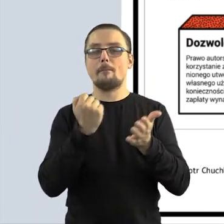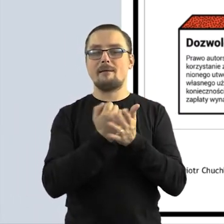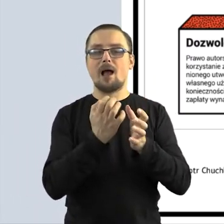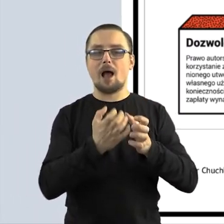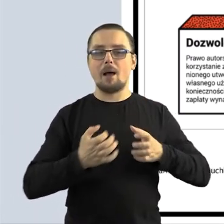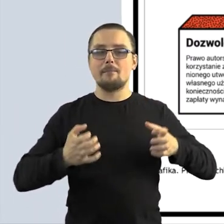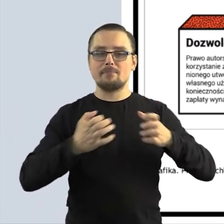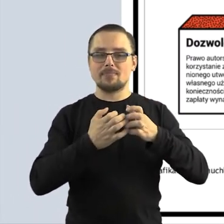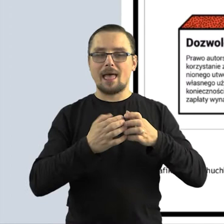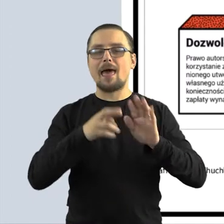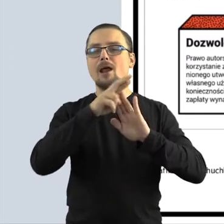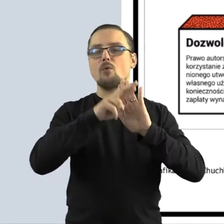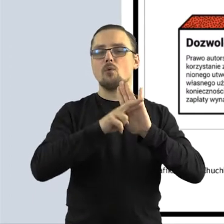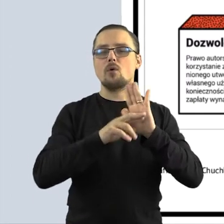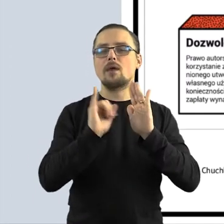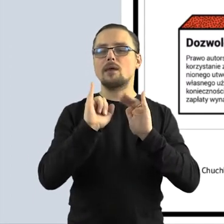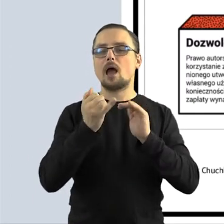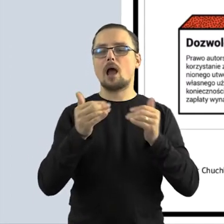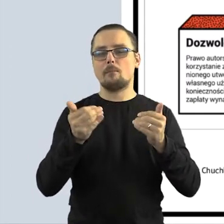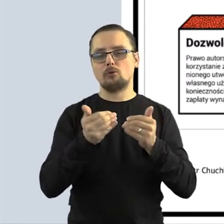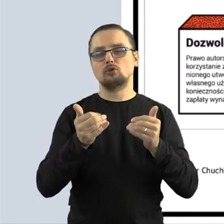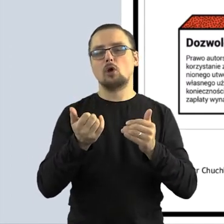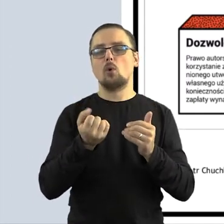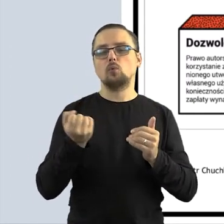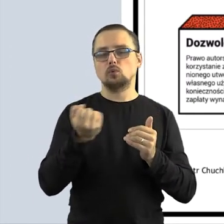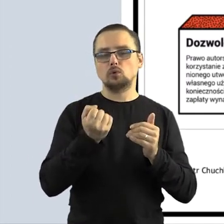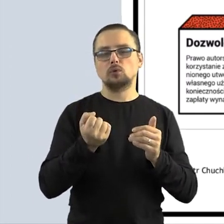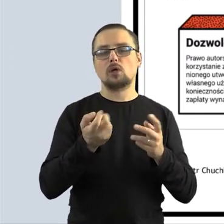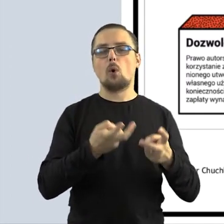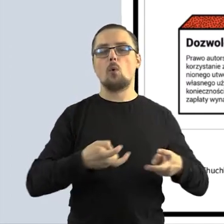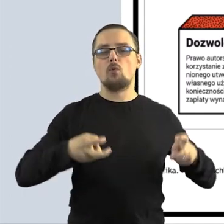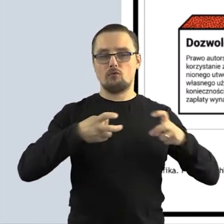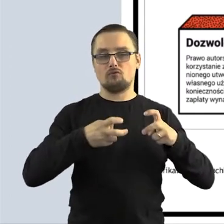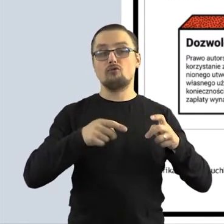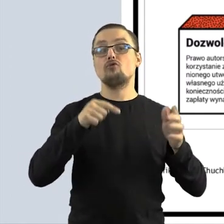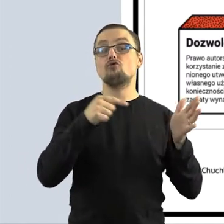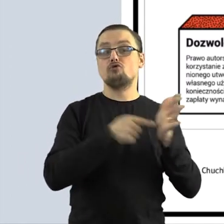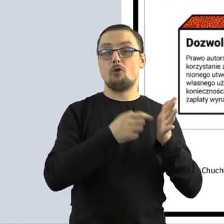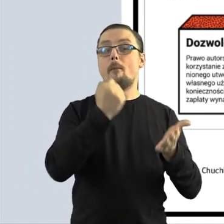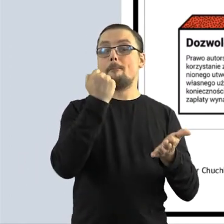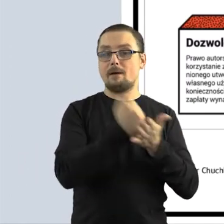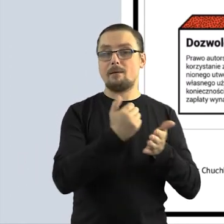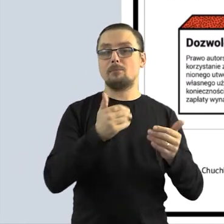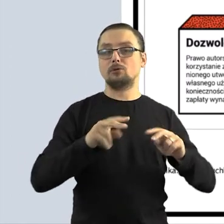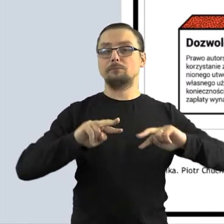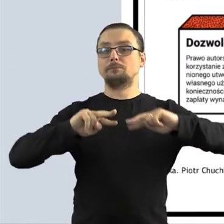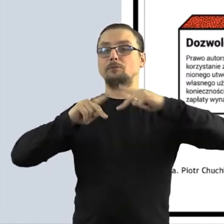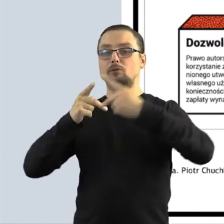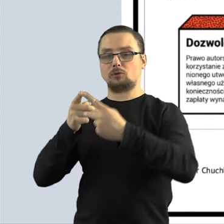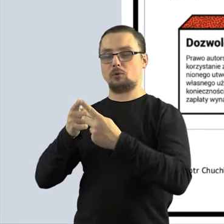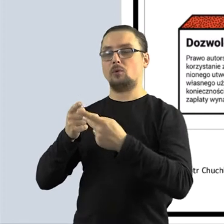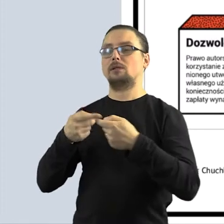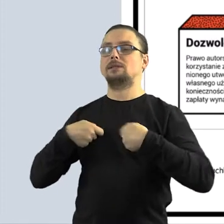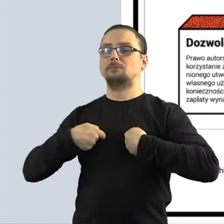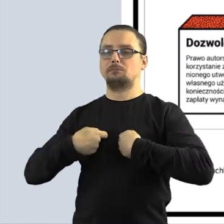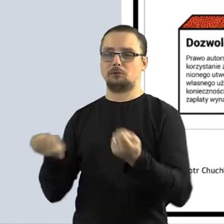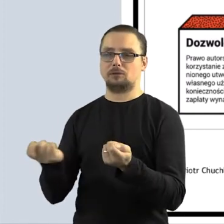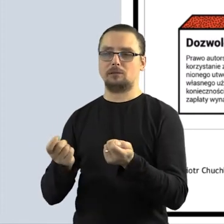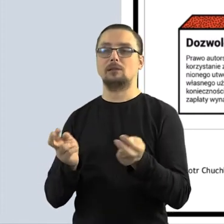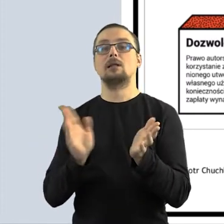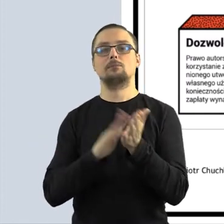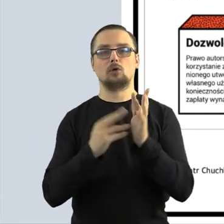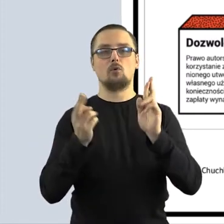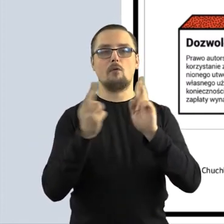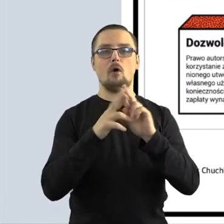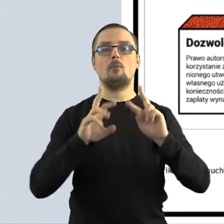danego utworu i co bardzo ważne, one są właśnie przenaszalne i zbywalne. Więc jeśli podpisują Państwo z kimkolwiek umowy, czy